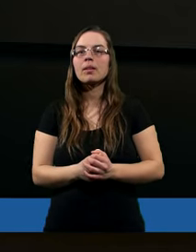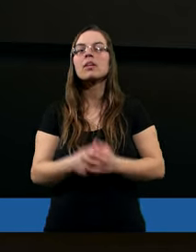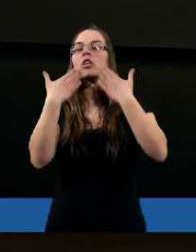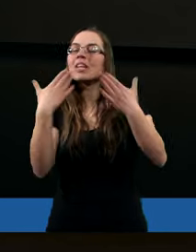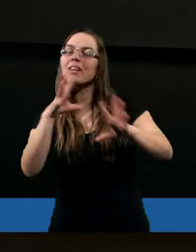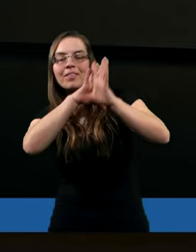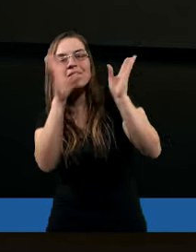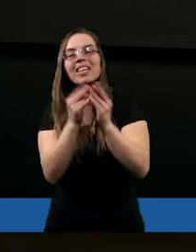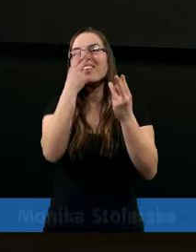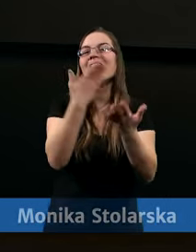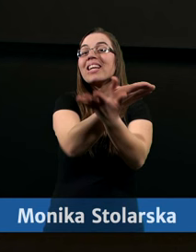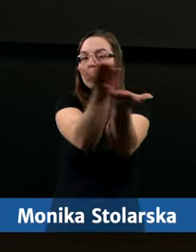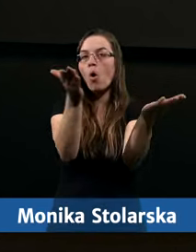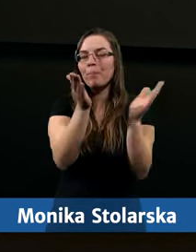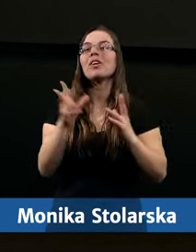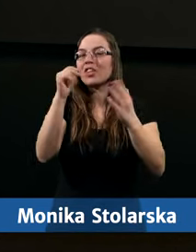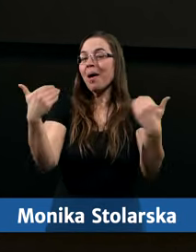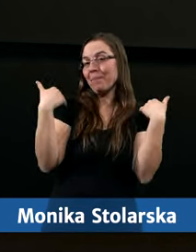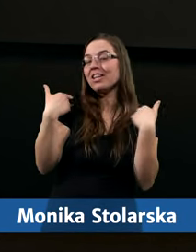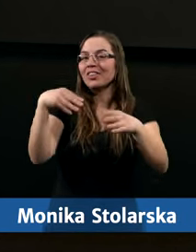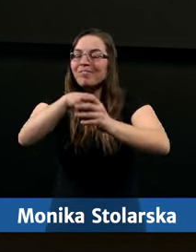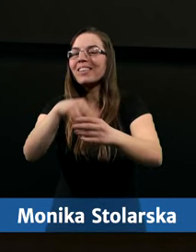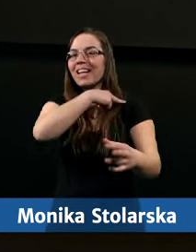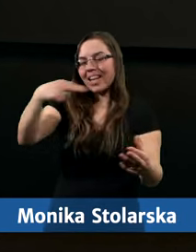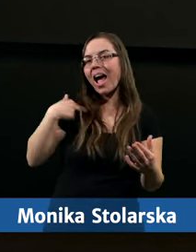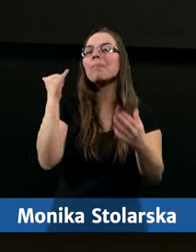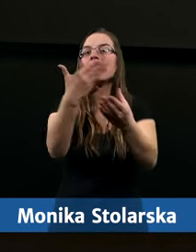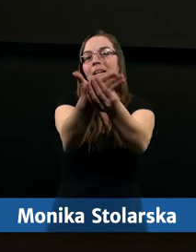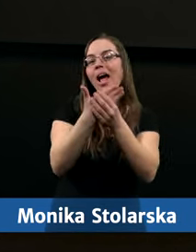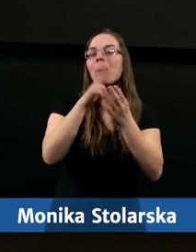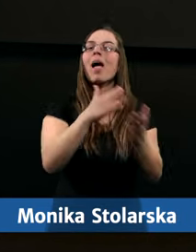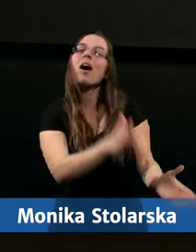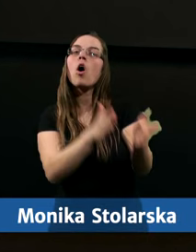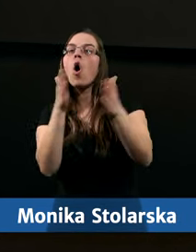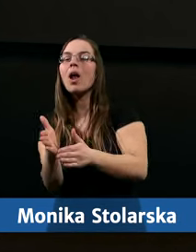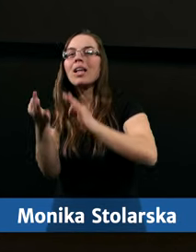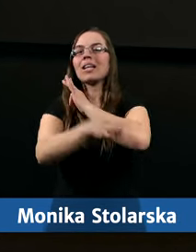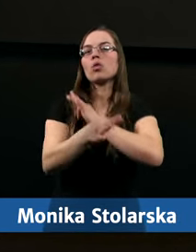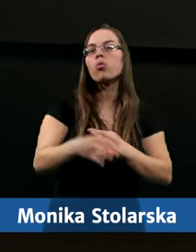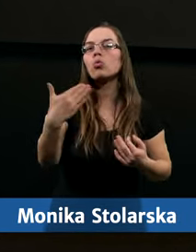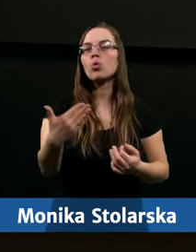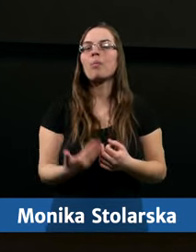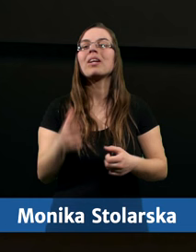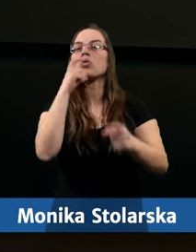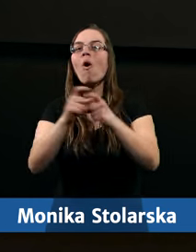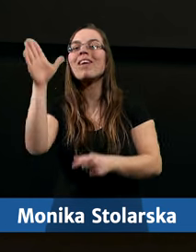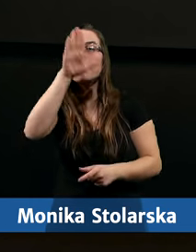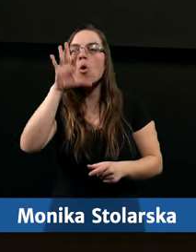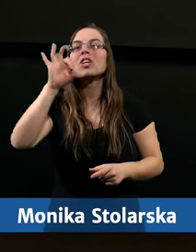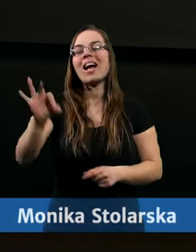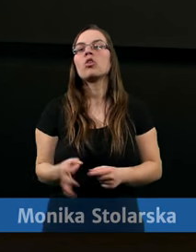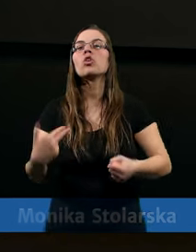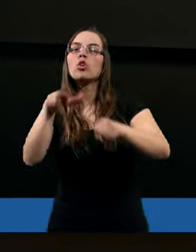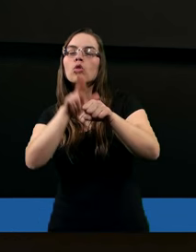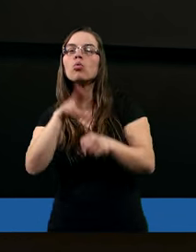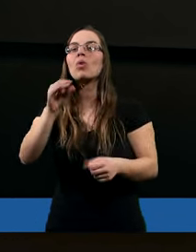Dziękuję wszystkim widzom, że byli razem z nami i zapraszam na kolejne studium Słowa Bożego,